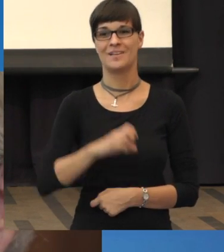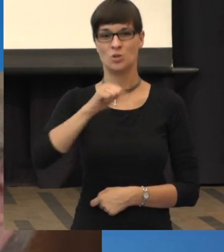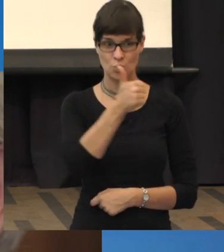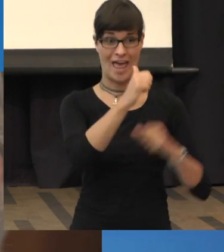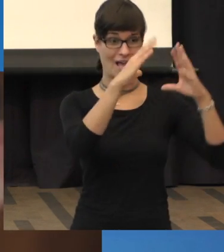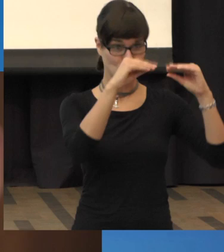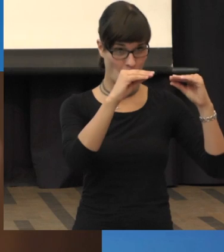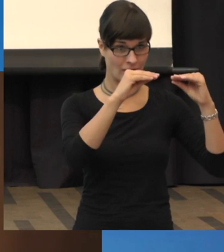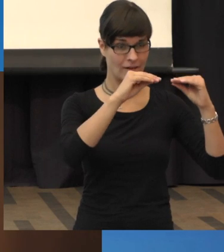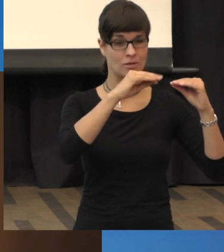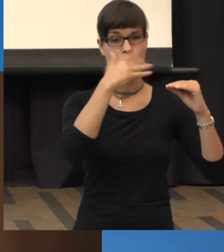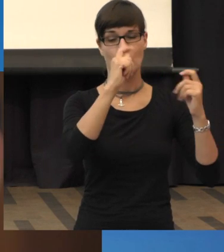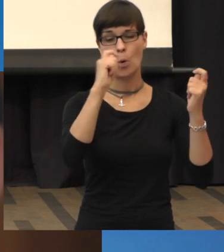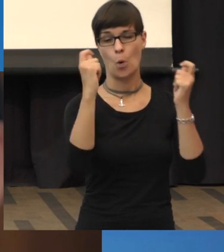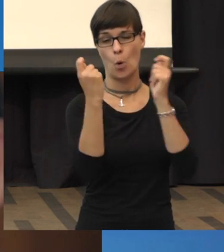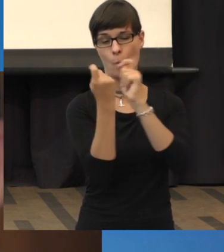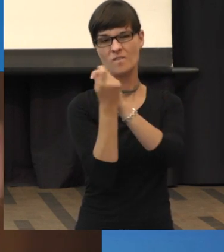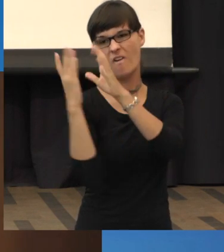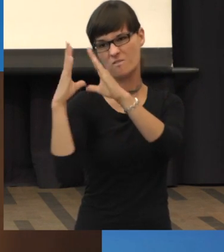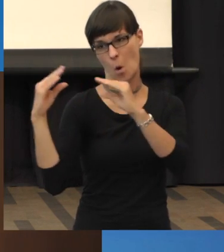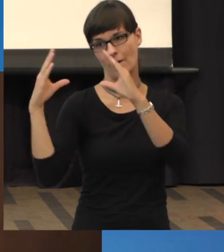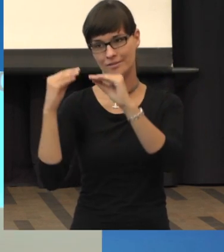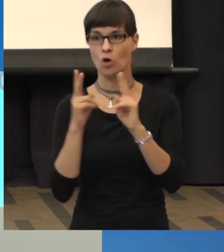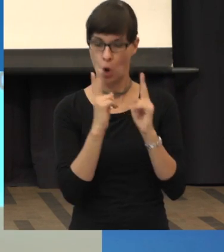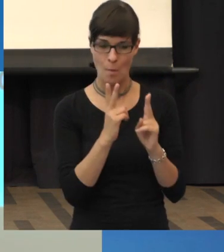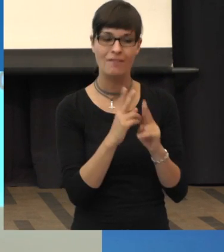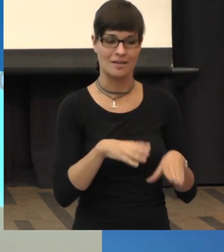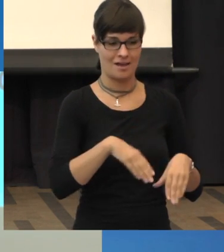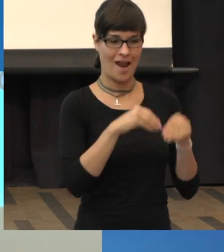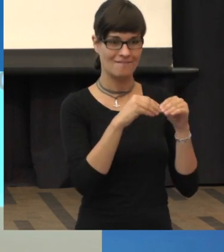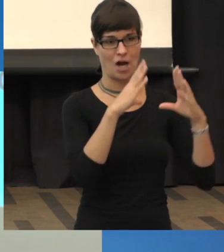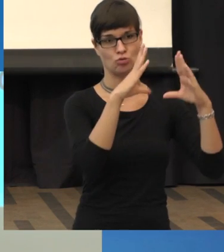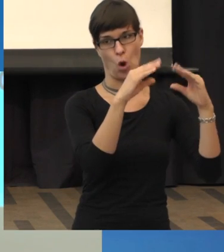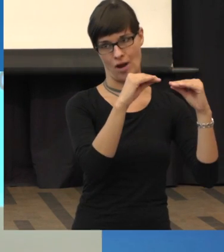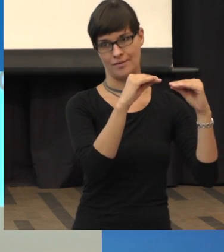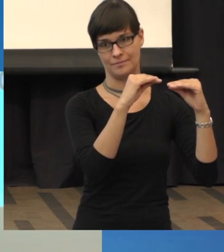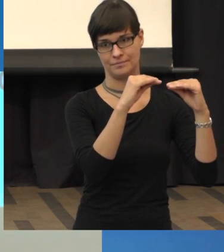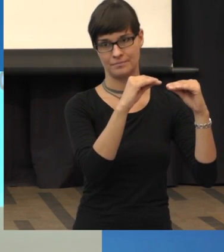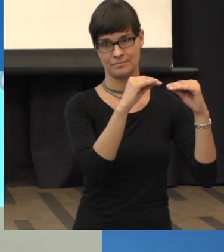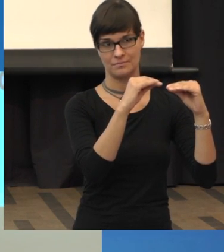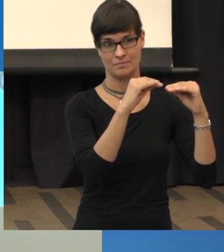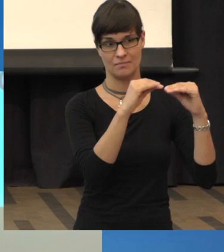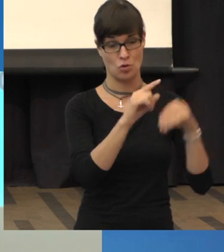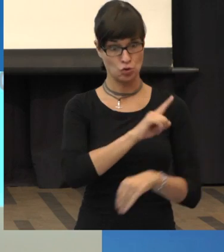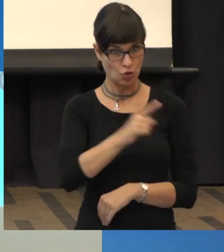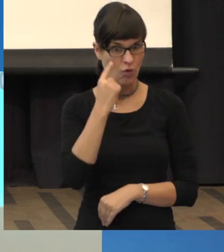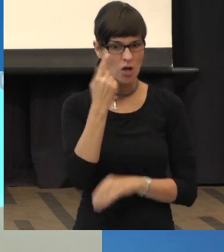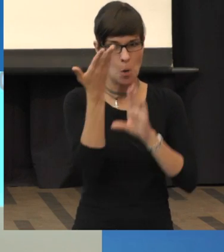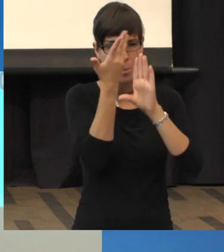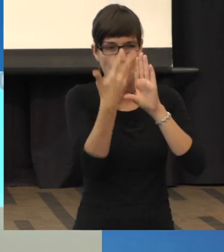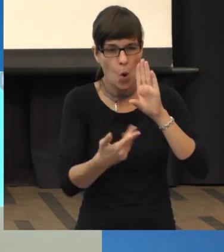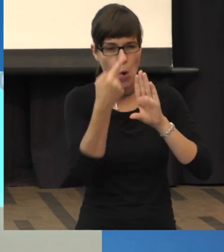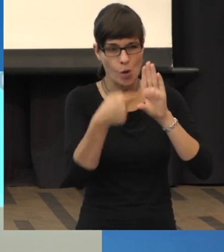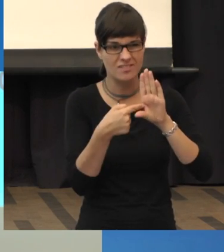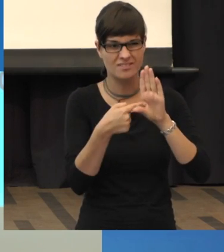Also die Makuladegeneration fängt in der Regel trocken an. dass einer direkt da eine Blut zu entwickeln, ist sehr ungewöhnlich.